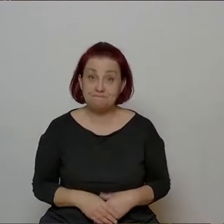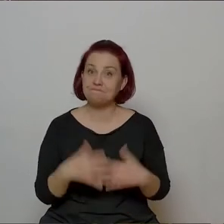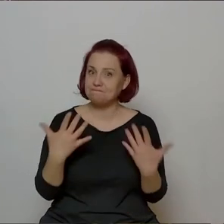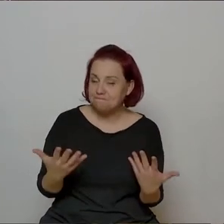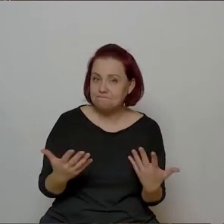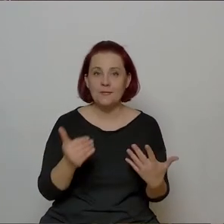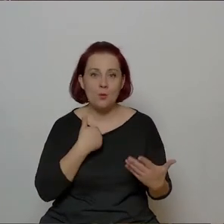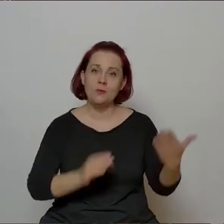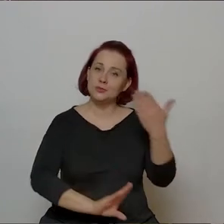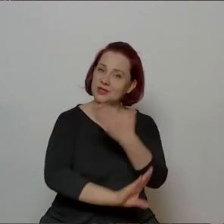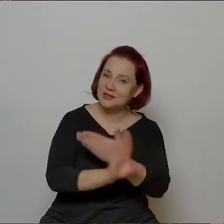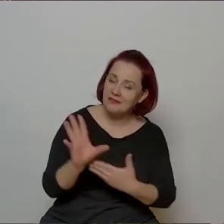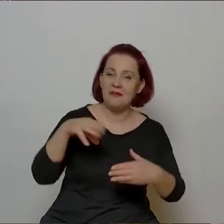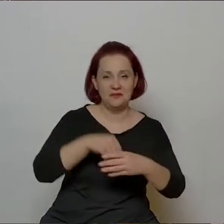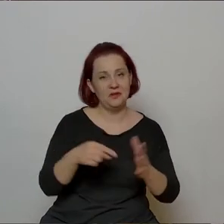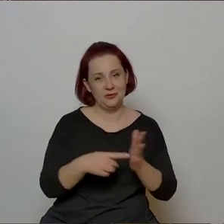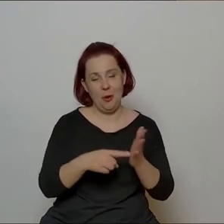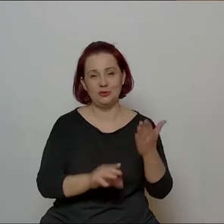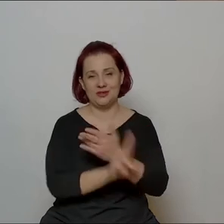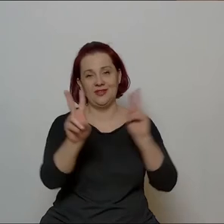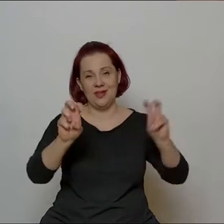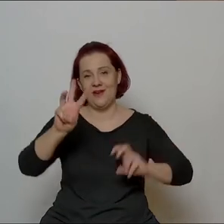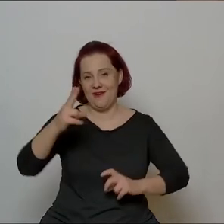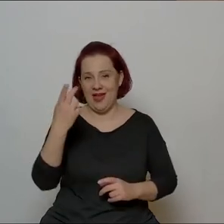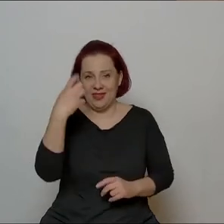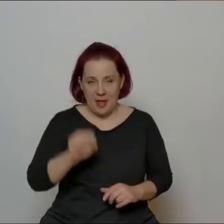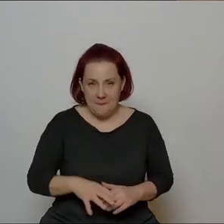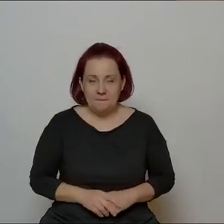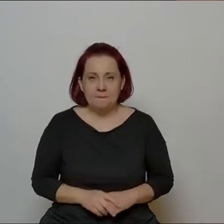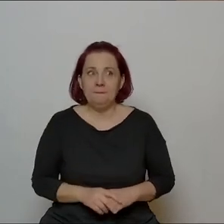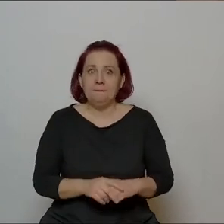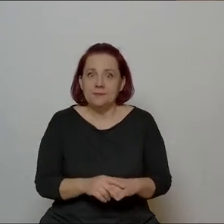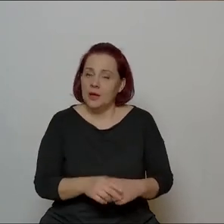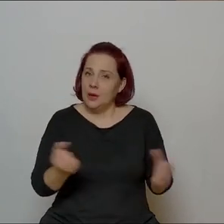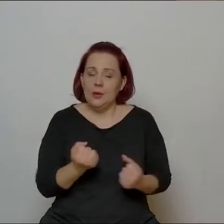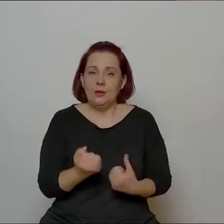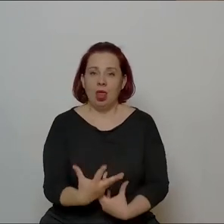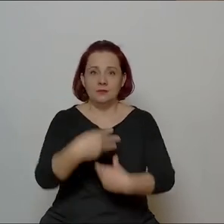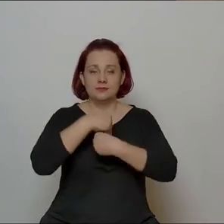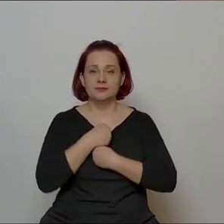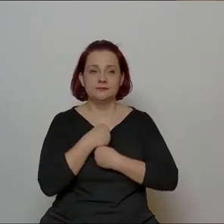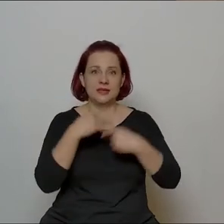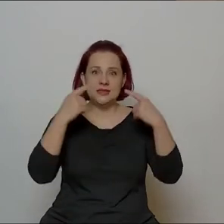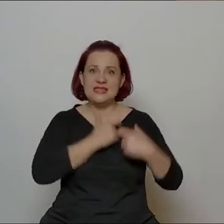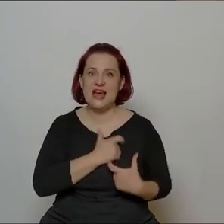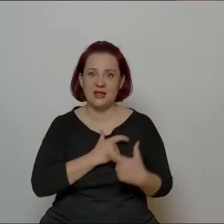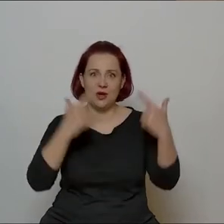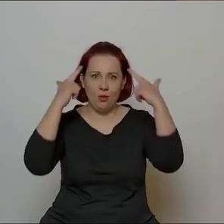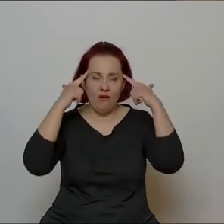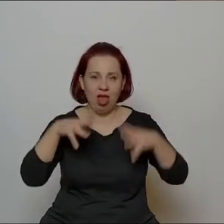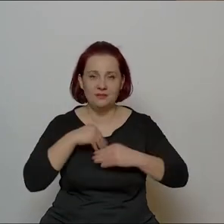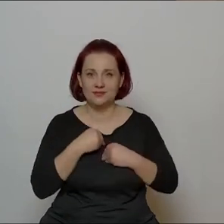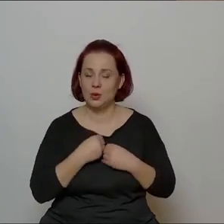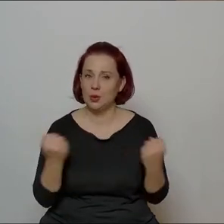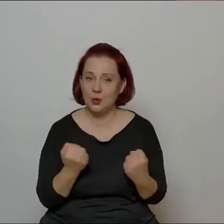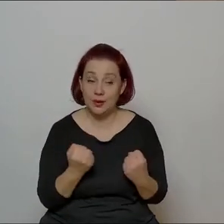graliśmy tę Wandę i gdzieś tam mi bardzo głęboko zapadła w umysł i w serce. Toteż jak